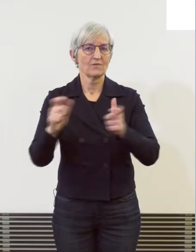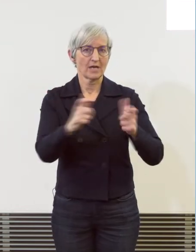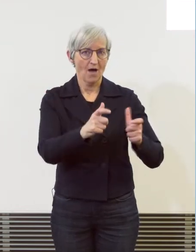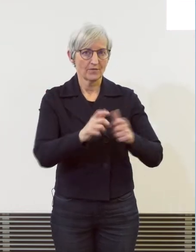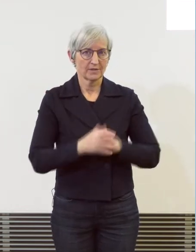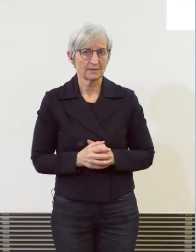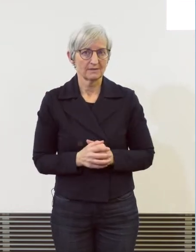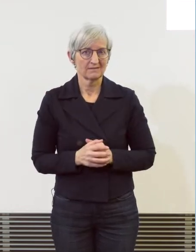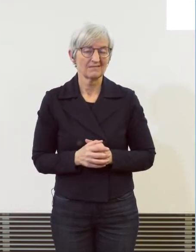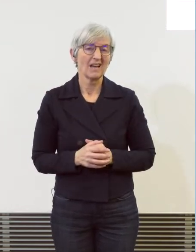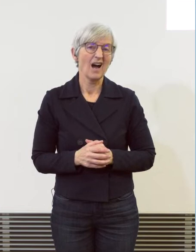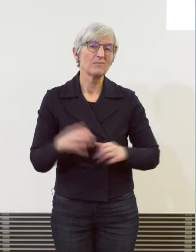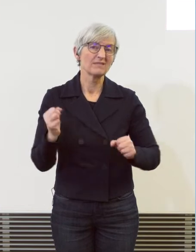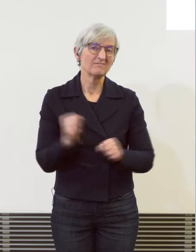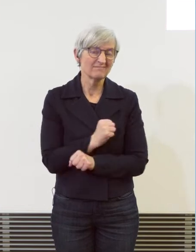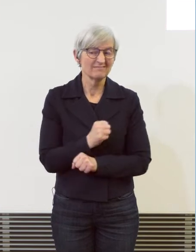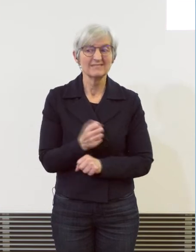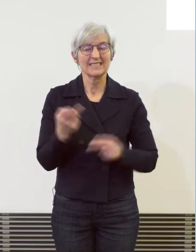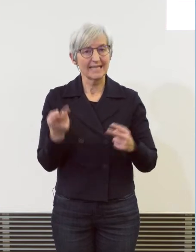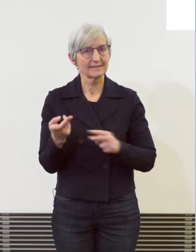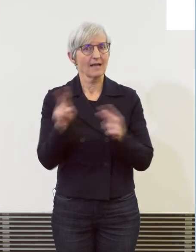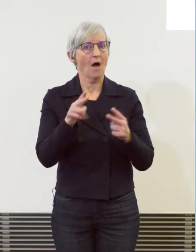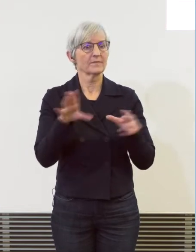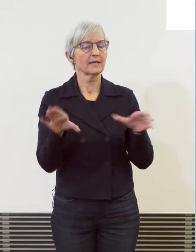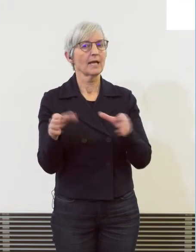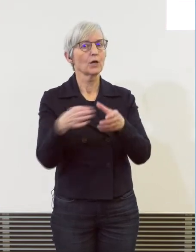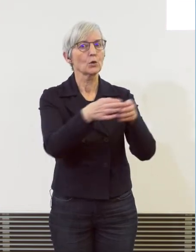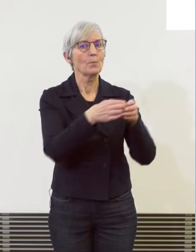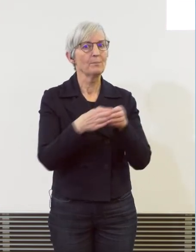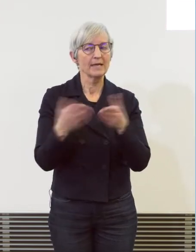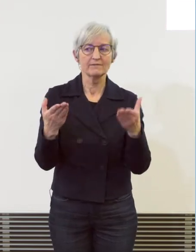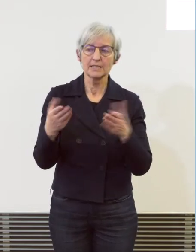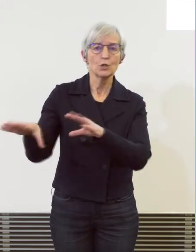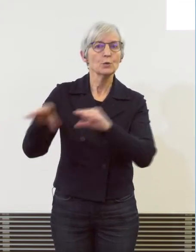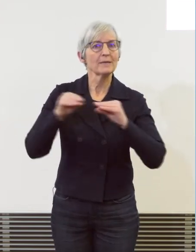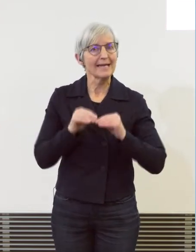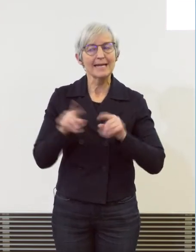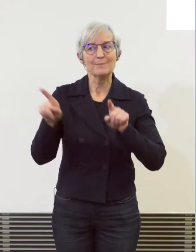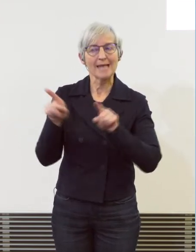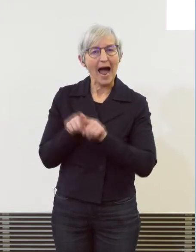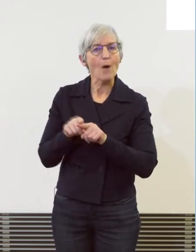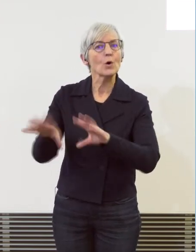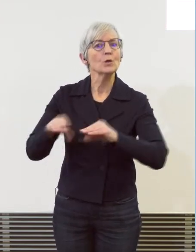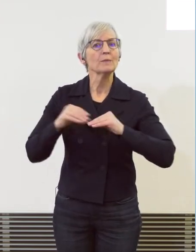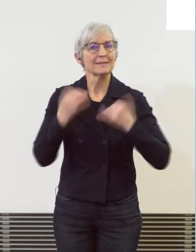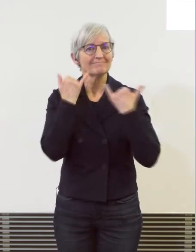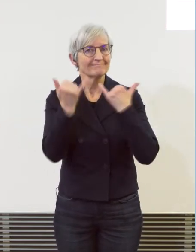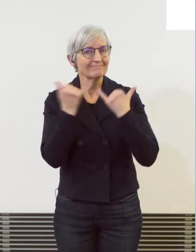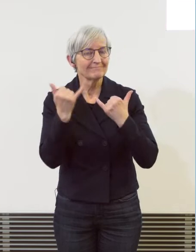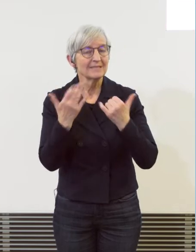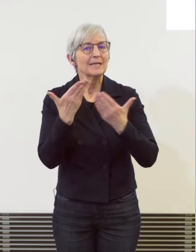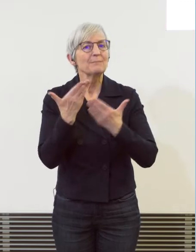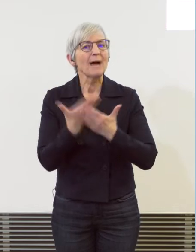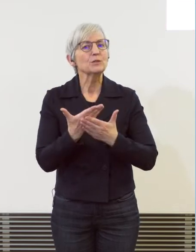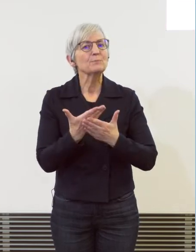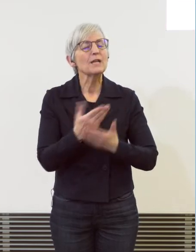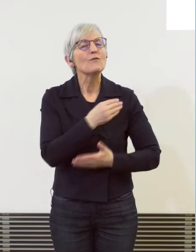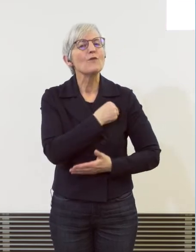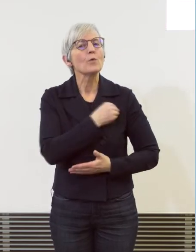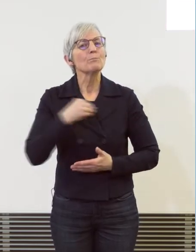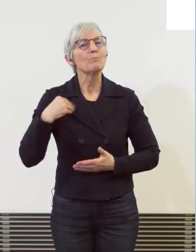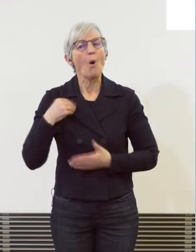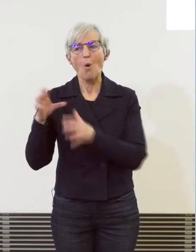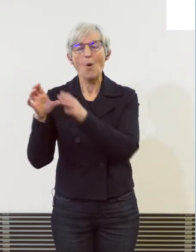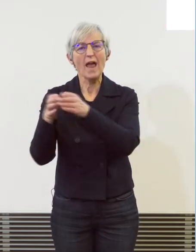inzwischen auch andere Gruppierungen das Phänomen adaptiert. So wissen wir, polnische Clans, die ursprünglich